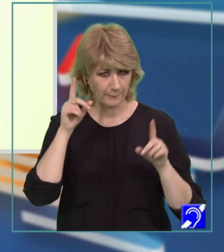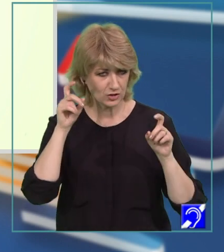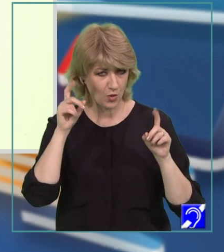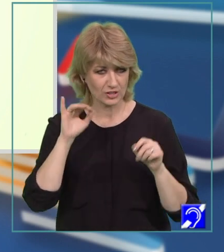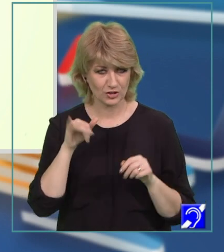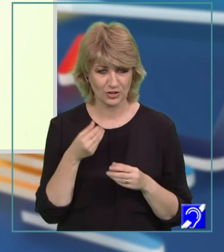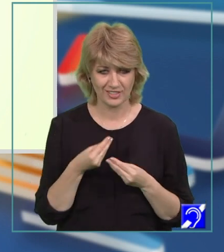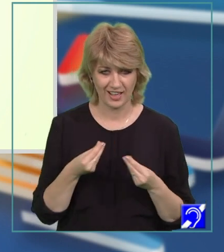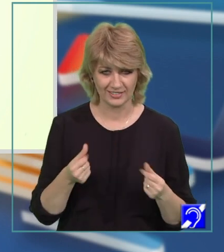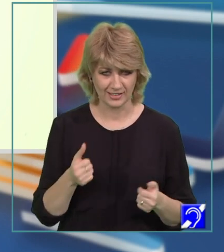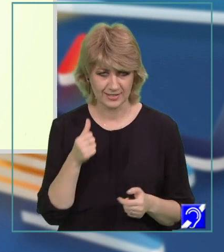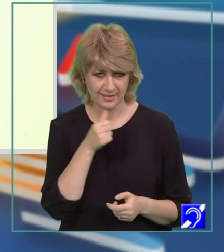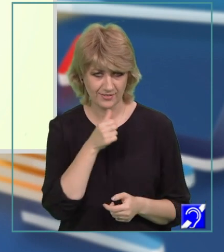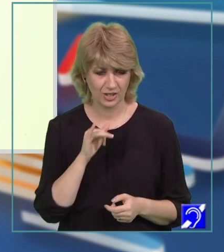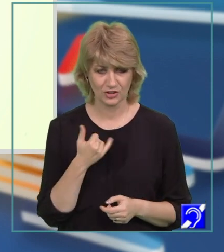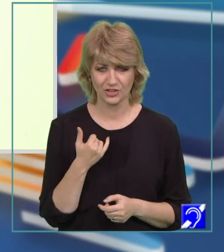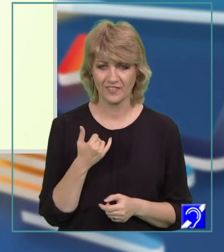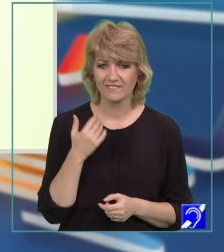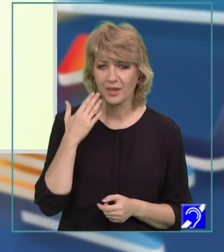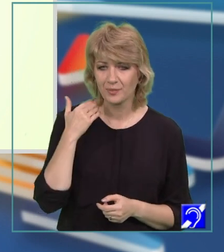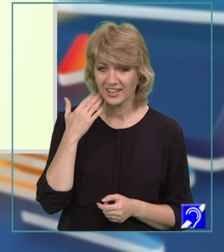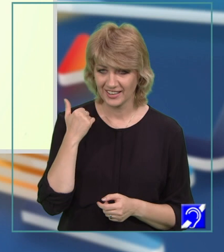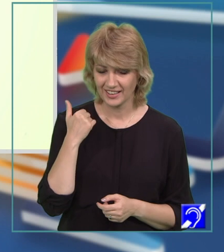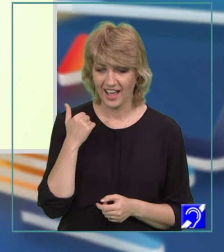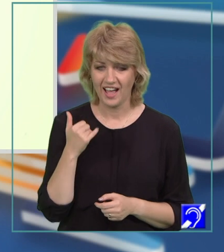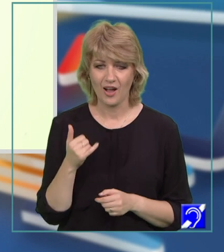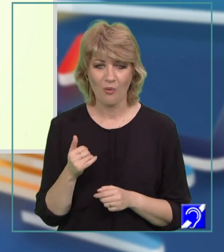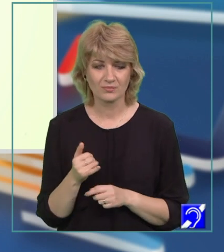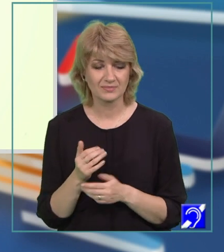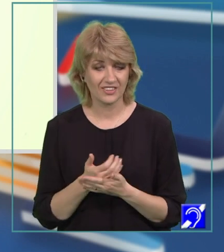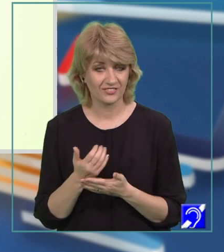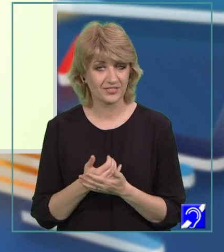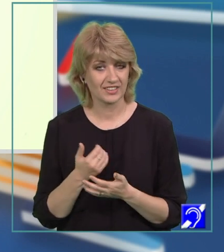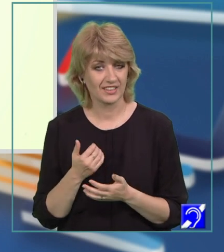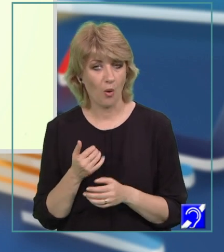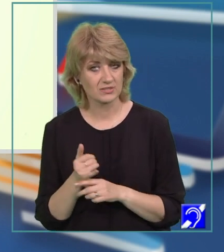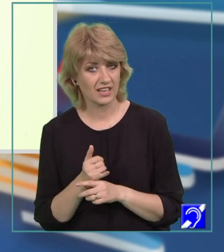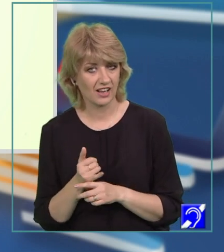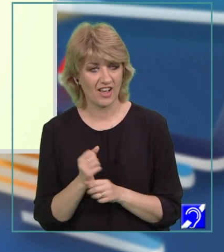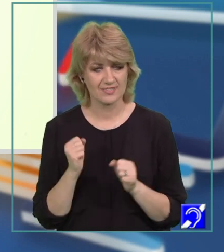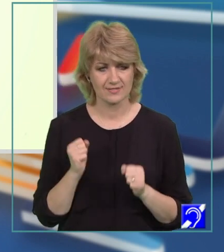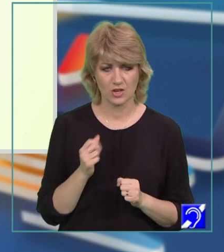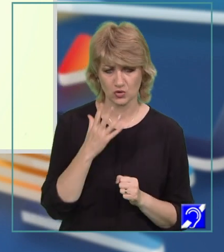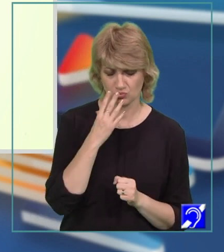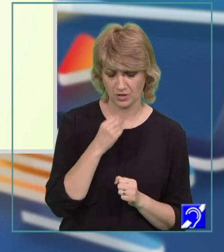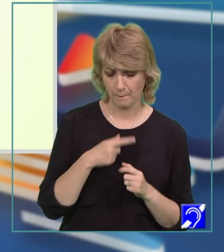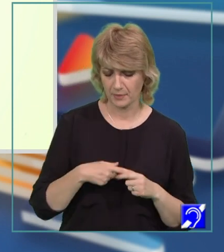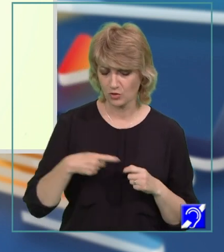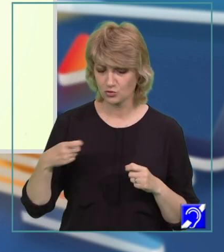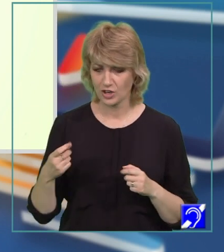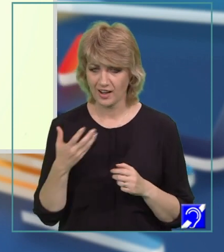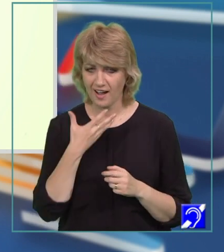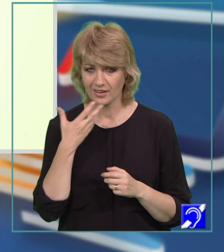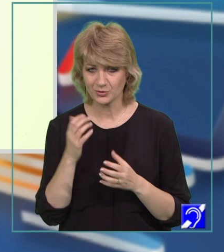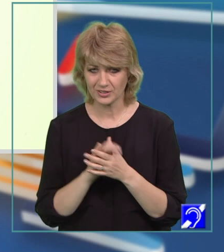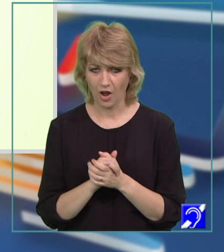E severă și feminină. Naratorul spune în felul acesta. Observa, ținea supărări, prelungea căldura în păcărilor,